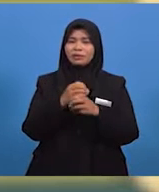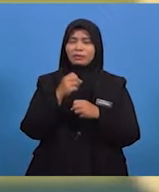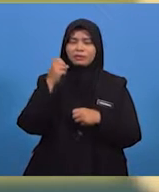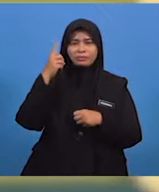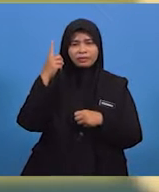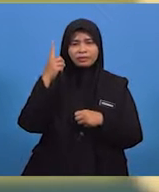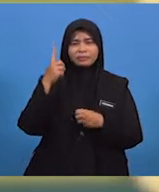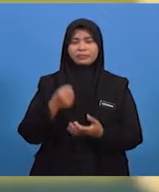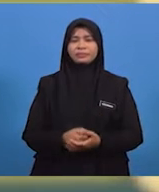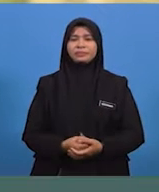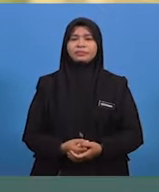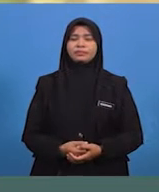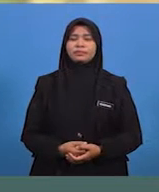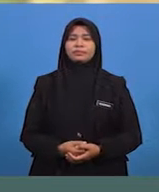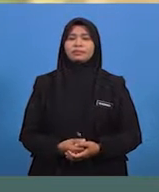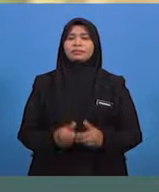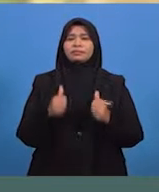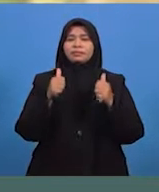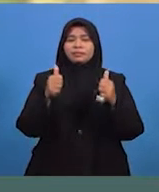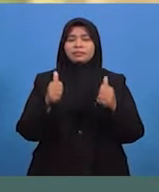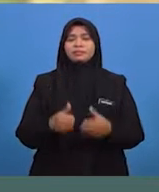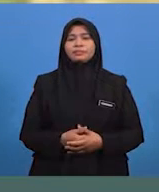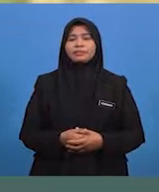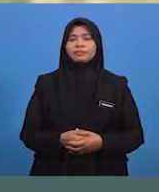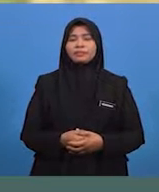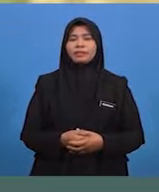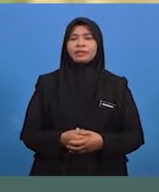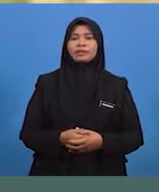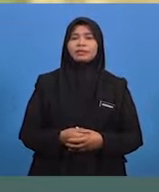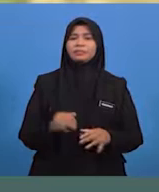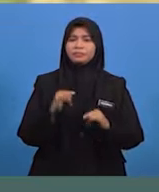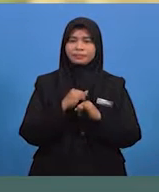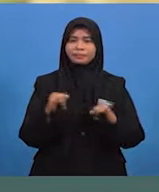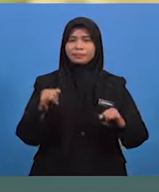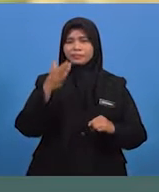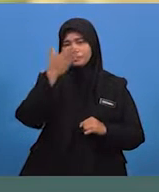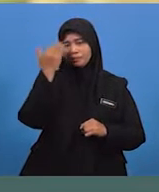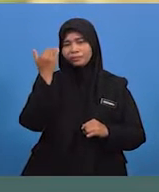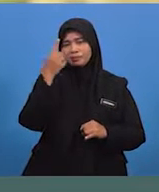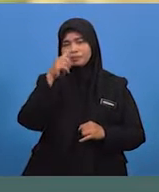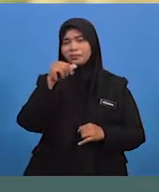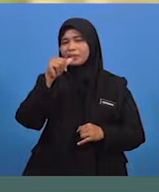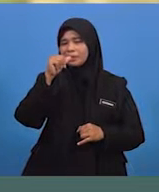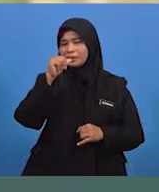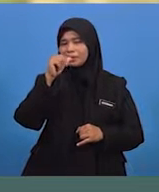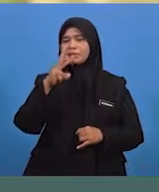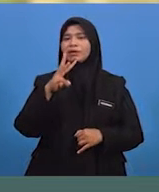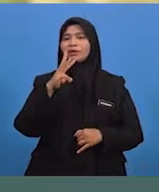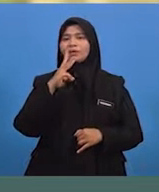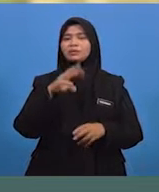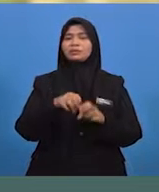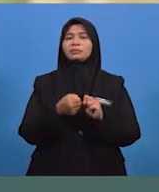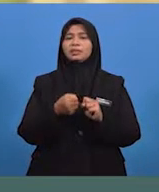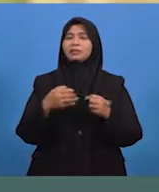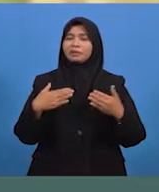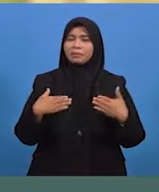apa yang cikgu sampaikan? Bagus. Oh ya, jangan lupa untuk minum air untuk memastikan